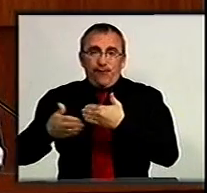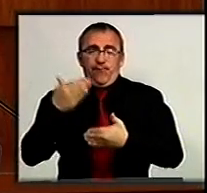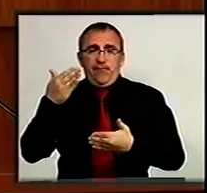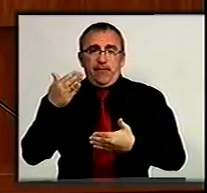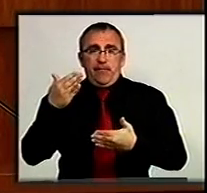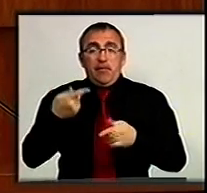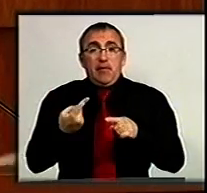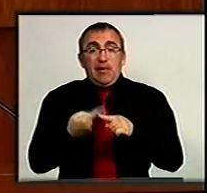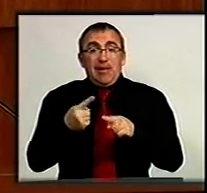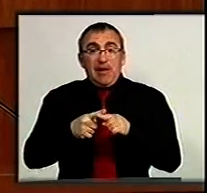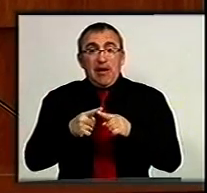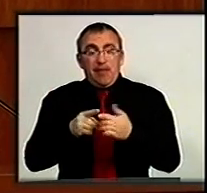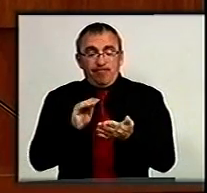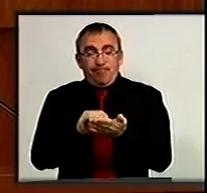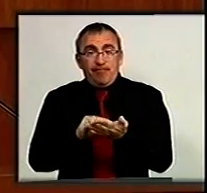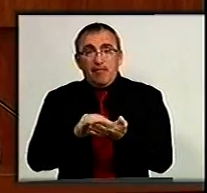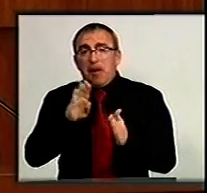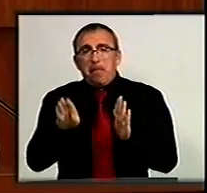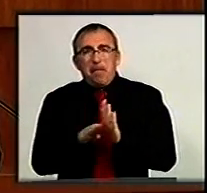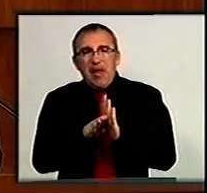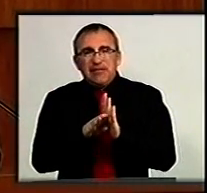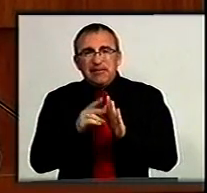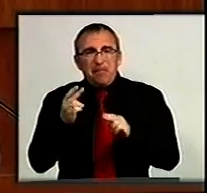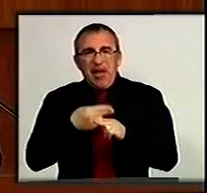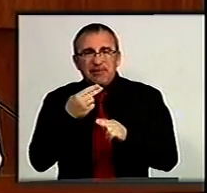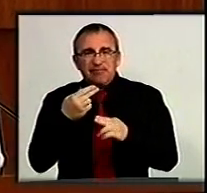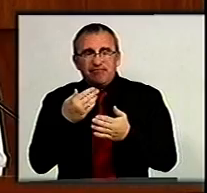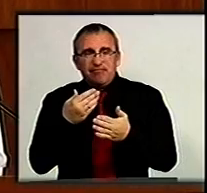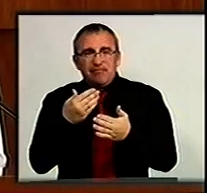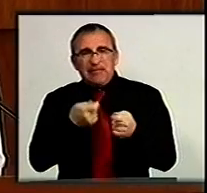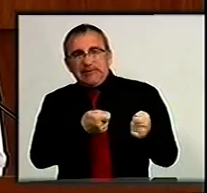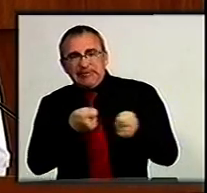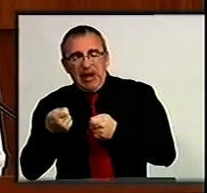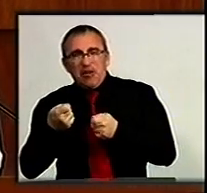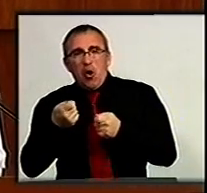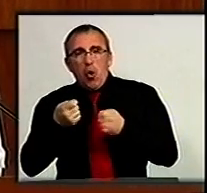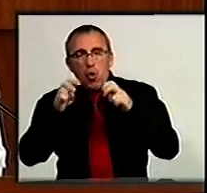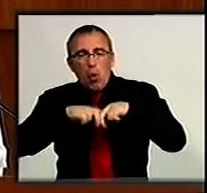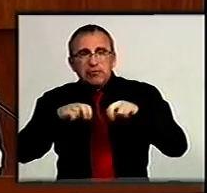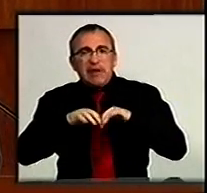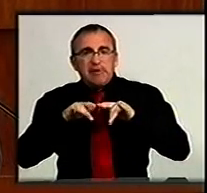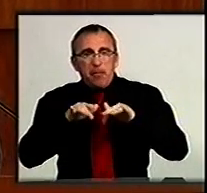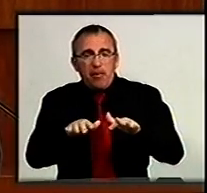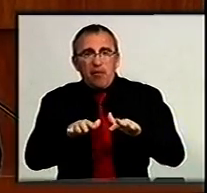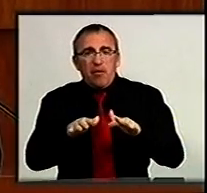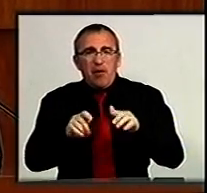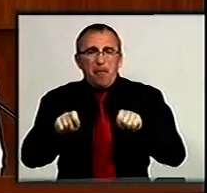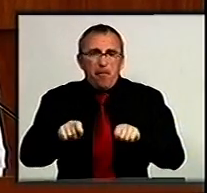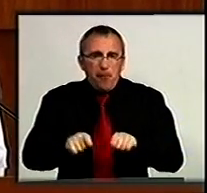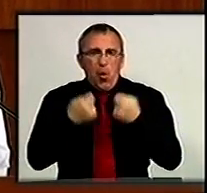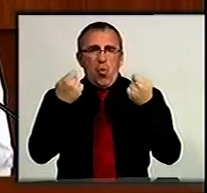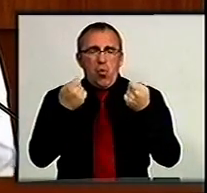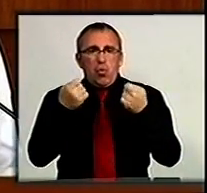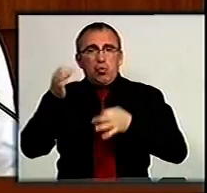Такими підставами є безпідставне затягування розгляду справи, істотне порушення